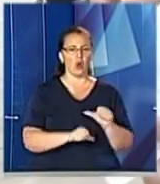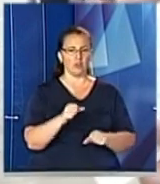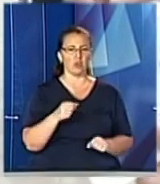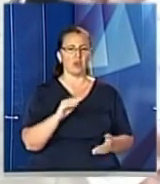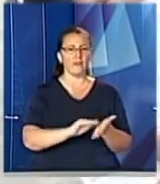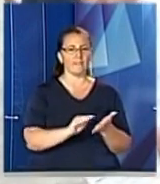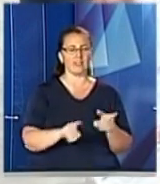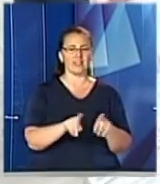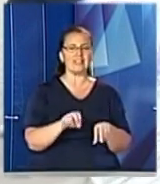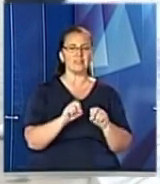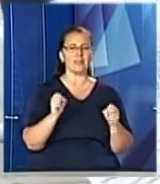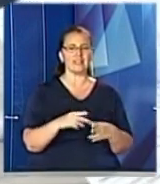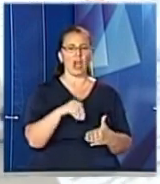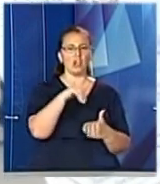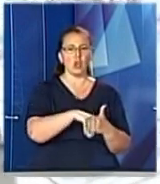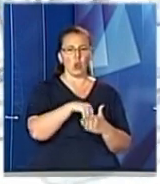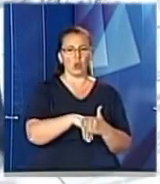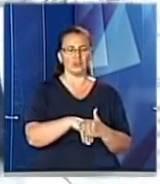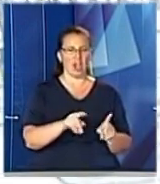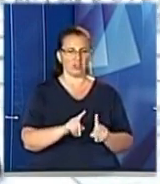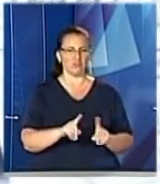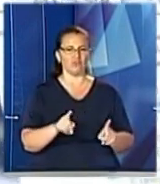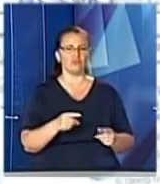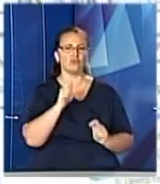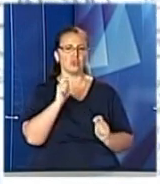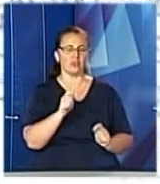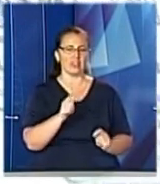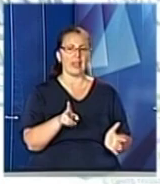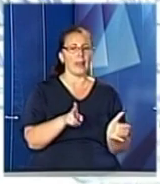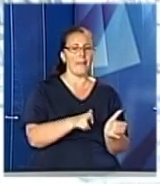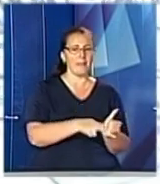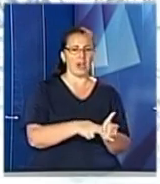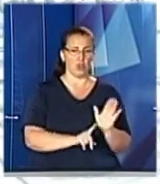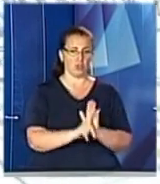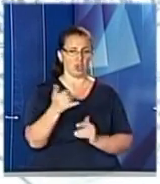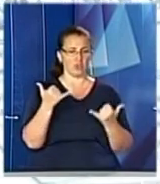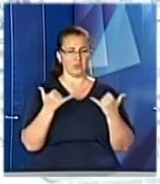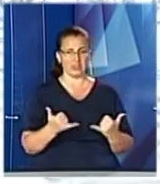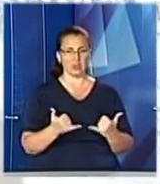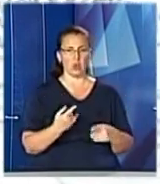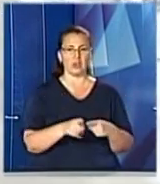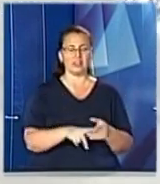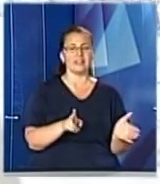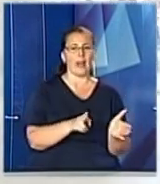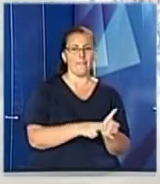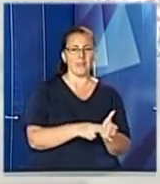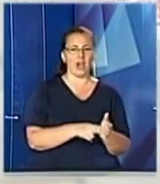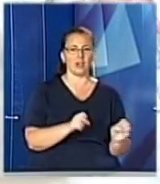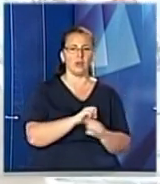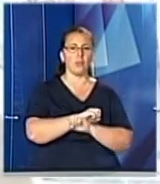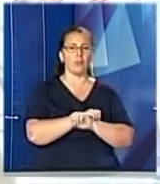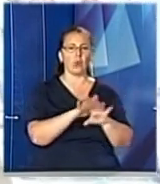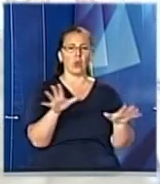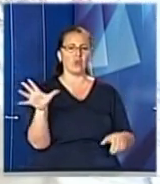спеціальний конверт сувенірний і поштову марку. І, власне, від сьогодні ця марка розлететься